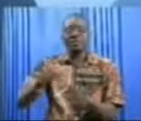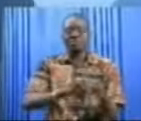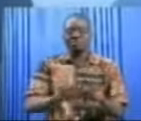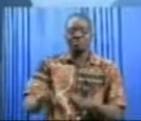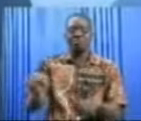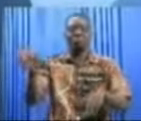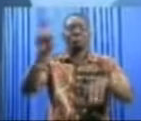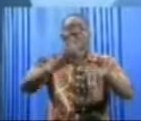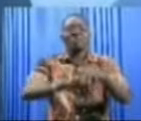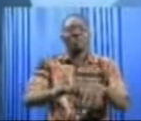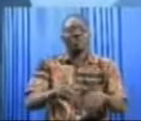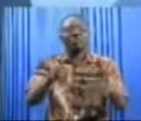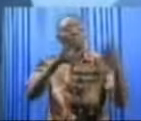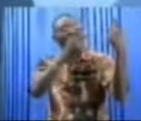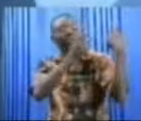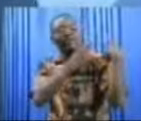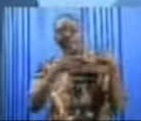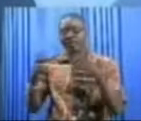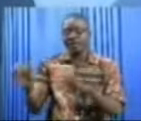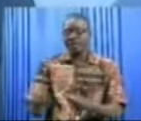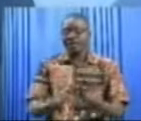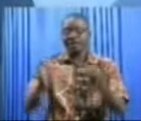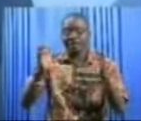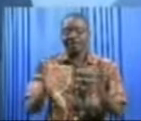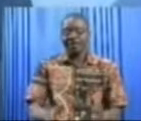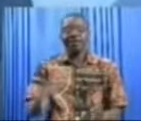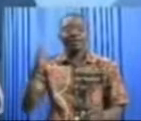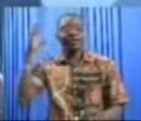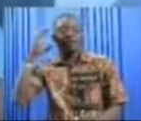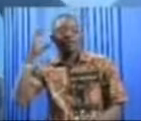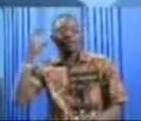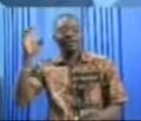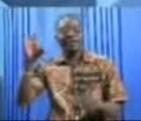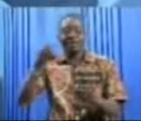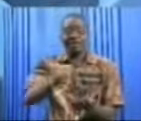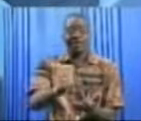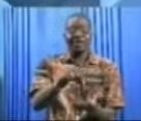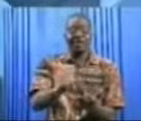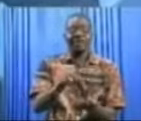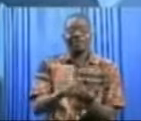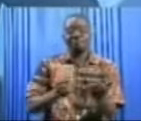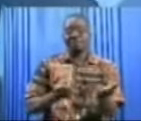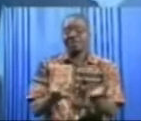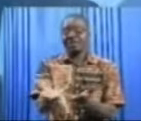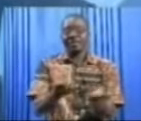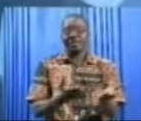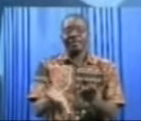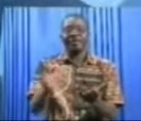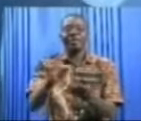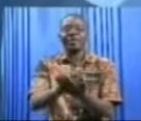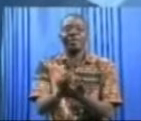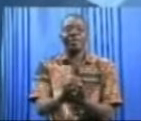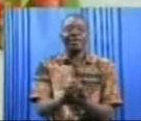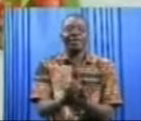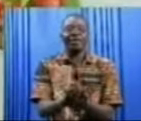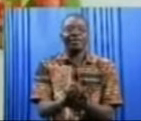alors sur les épaules de ces acteurs qui entendent harmoniser les qualités de service. Et le Noyer Banga.